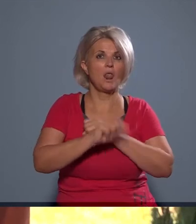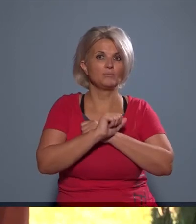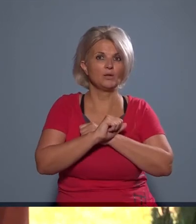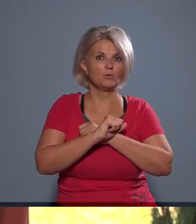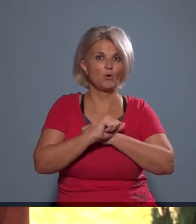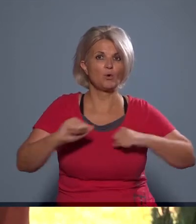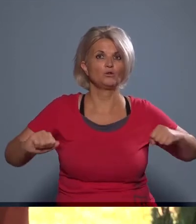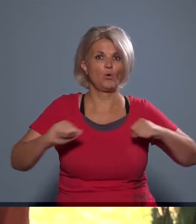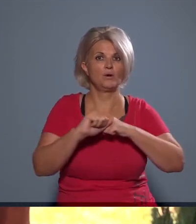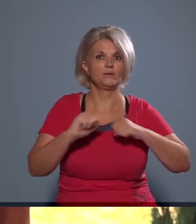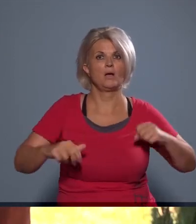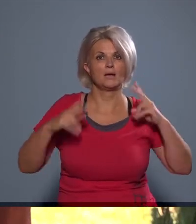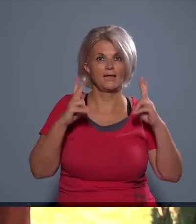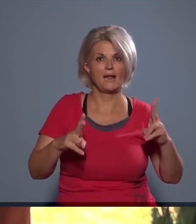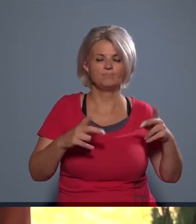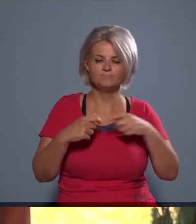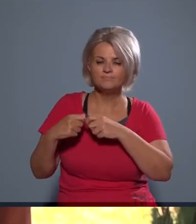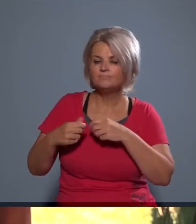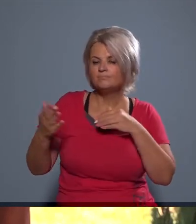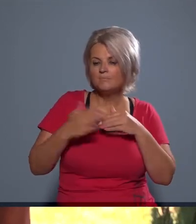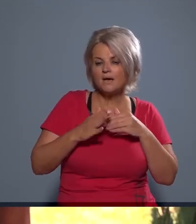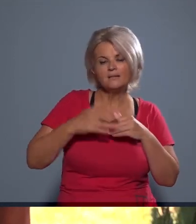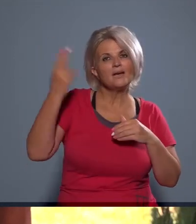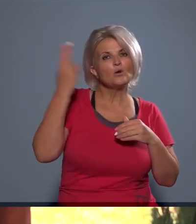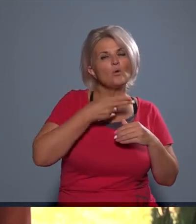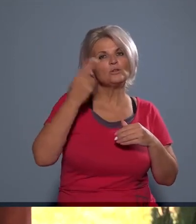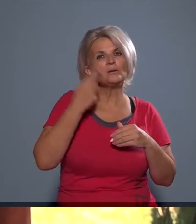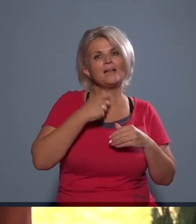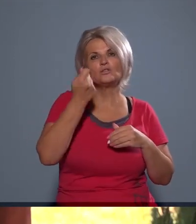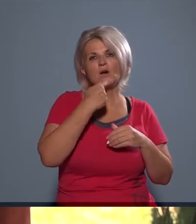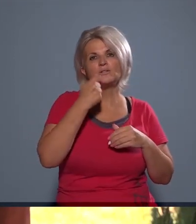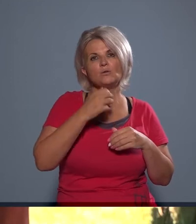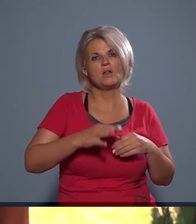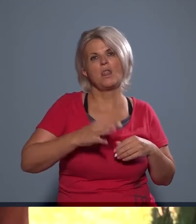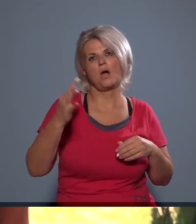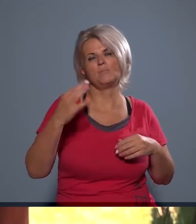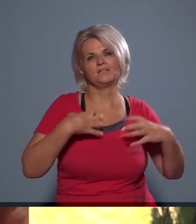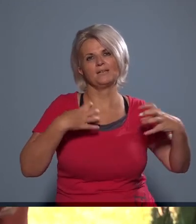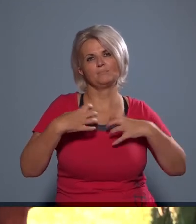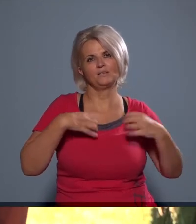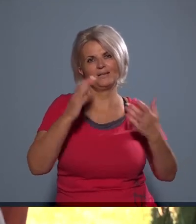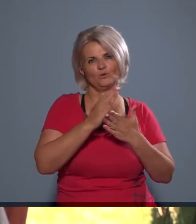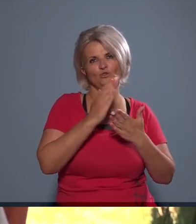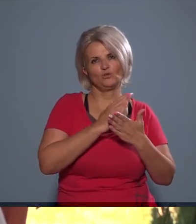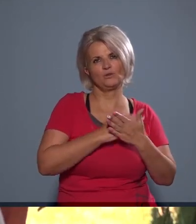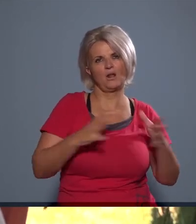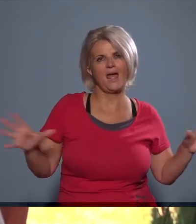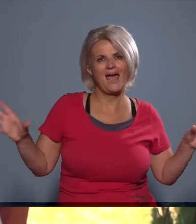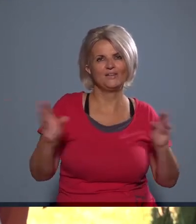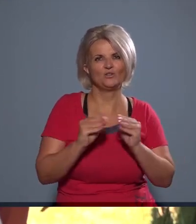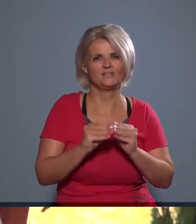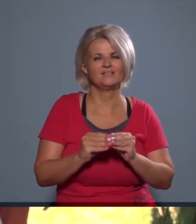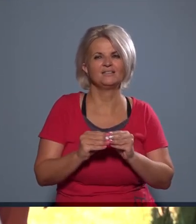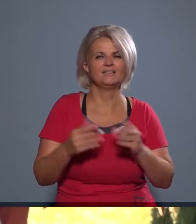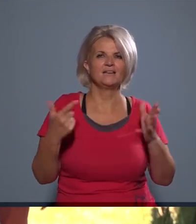nemzetiségi labdarúgó tornát szervezzünk meg, és amellett egy ilyen kulturális napot is, gasztronomiával is, egy kis színpadi műsorra